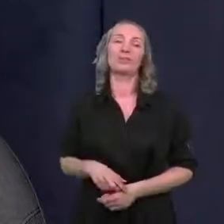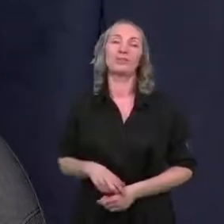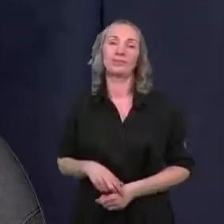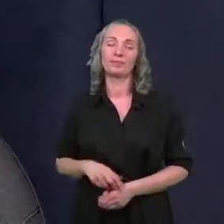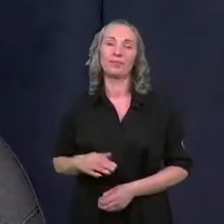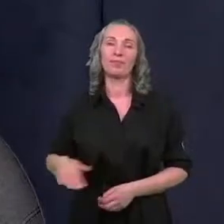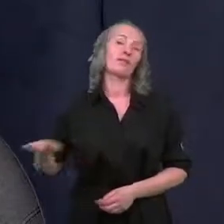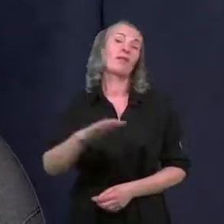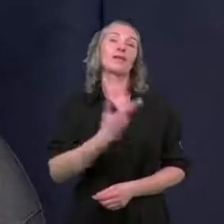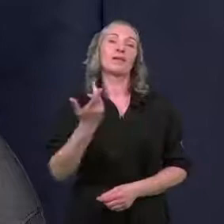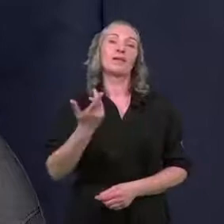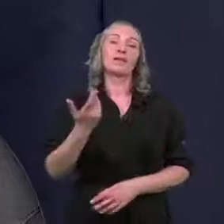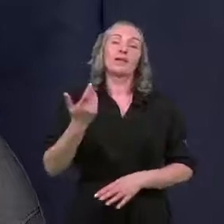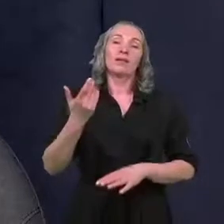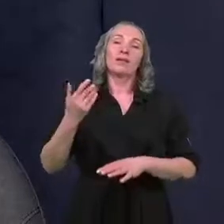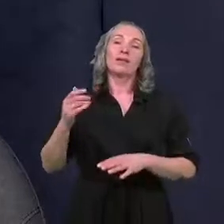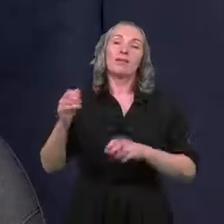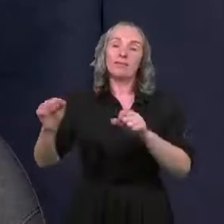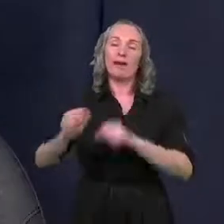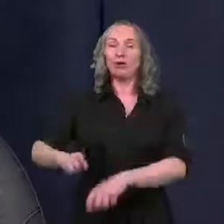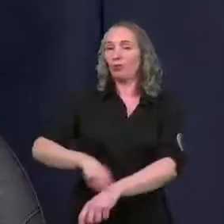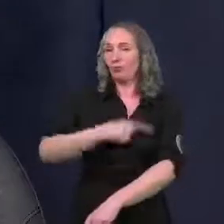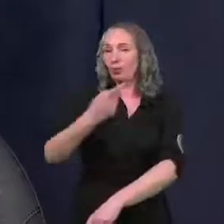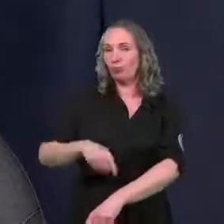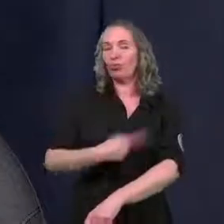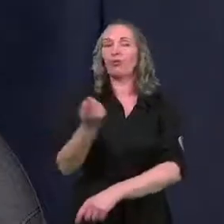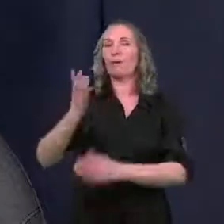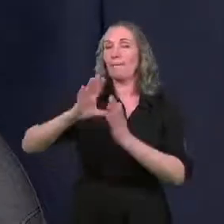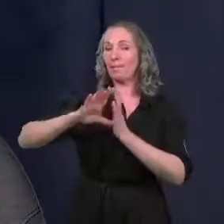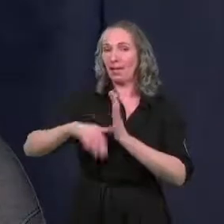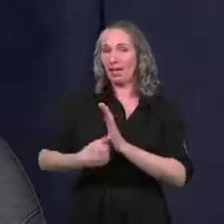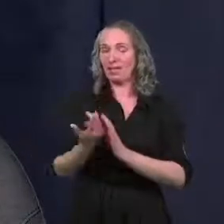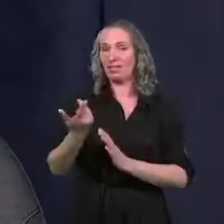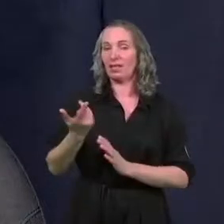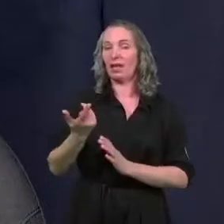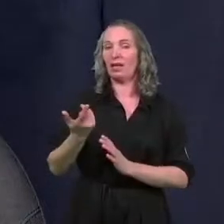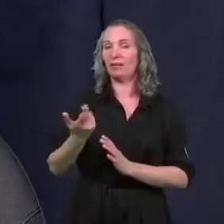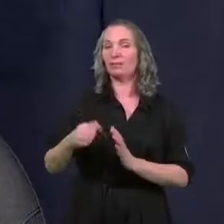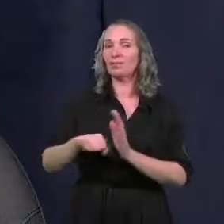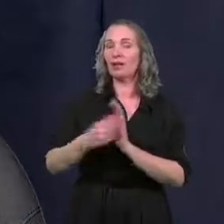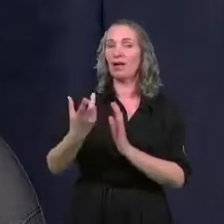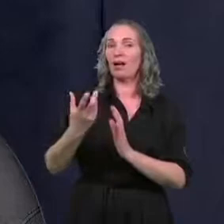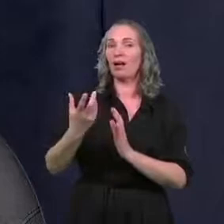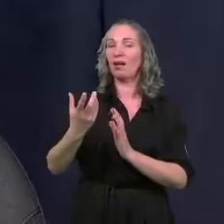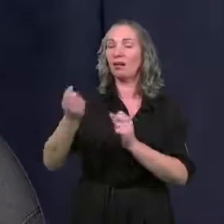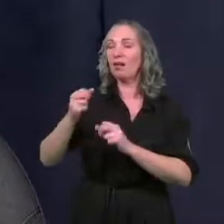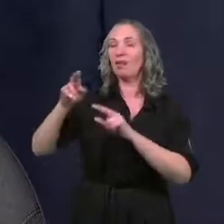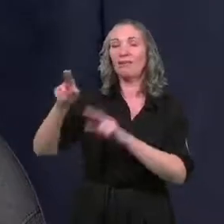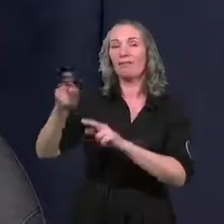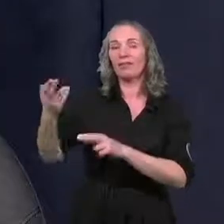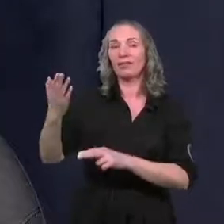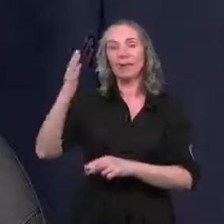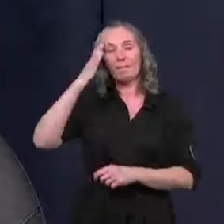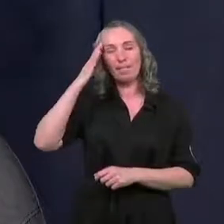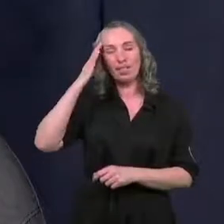kredyt, powiedzmy czy dług miasta wobec najemców mieszkań komunalnych